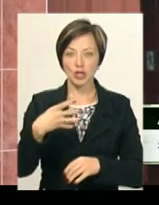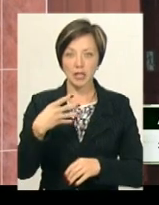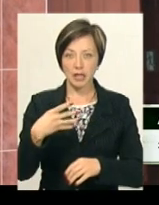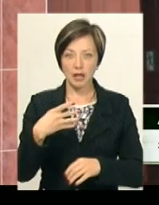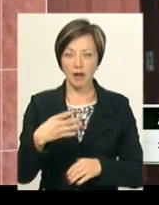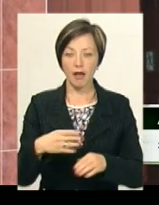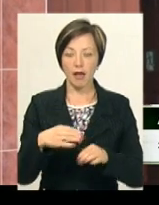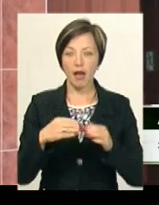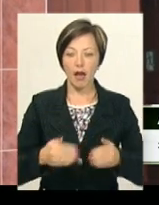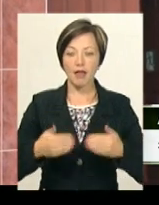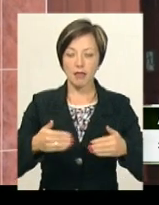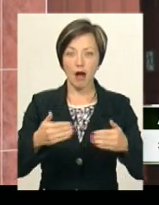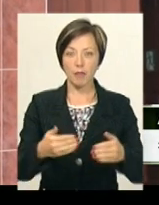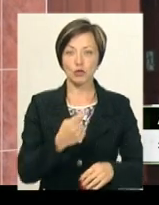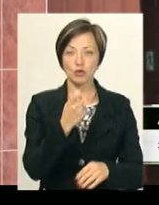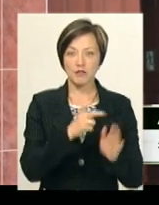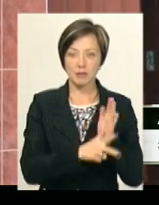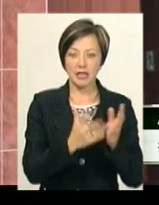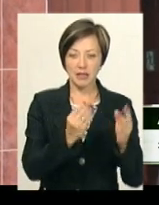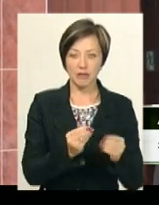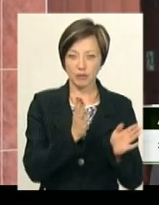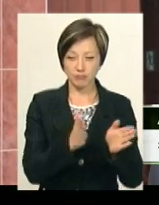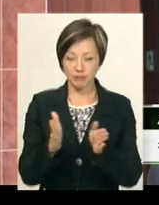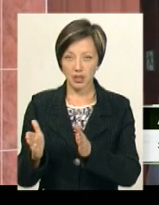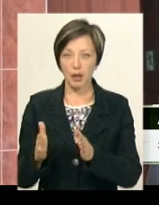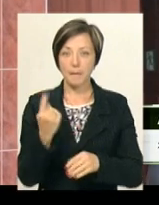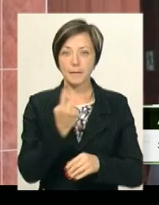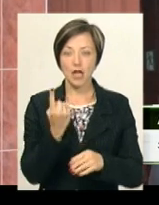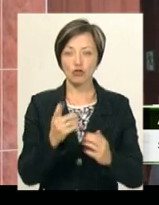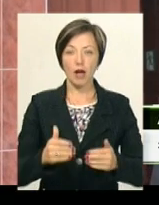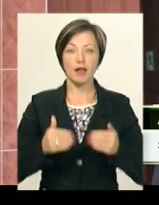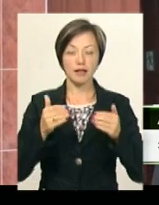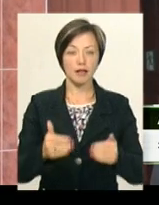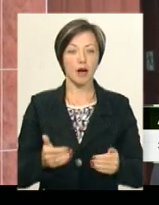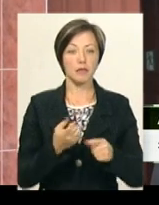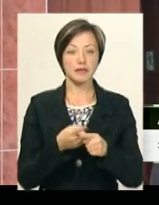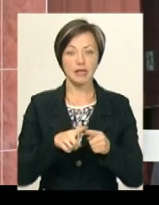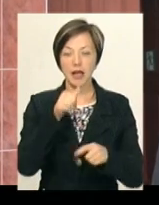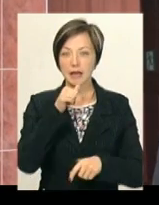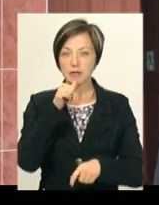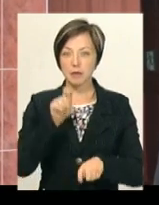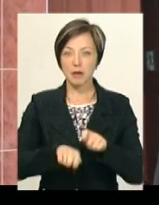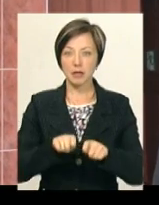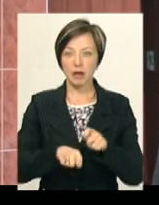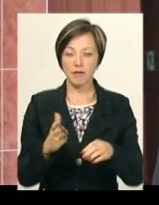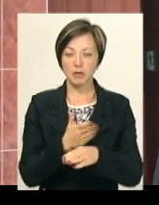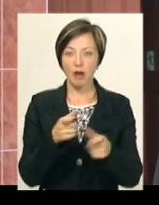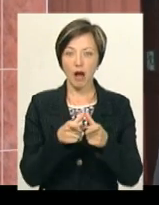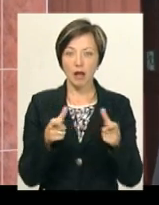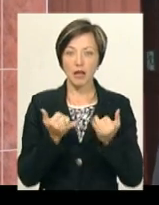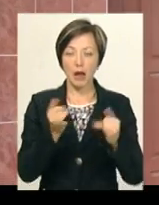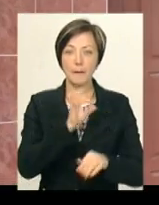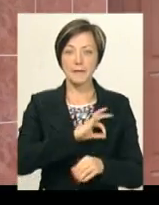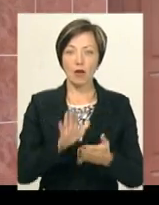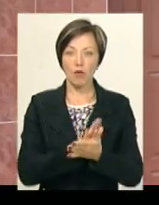180 днів. На першому етапі це буде експериментальне випущення карточок для пільгової категорії